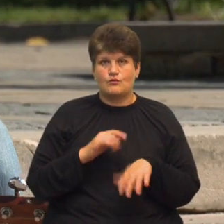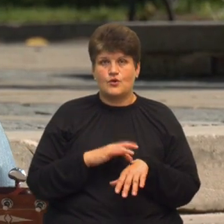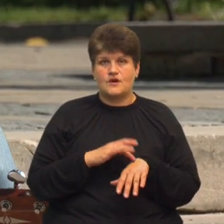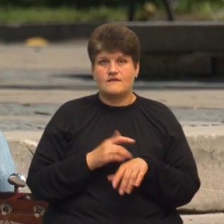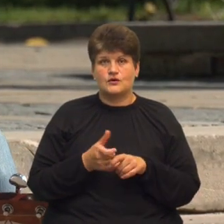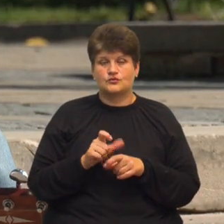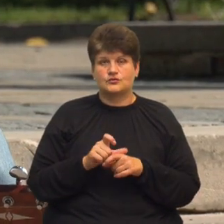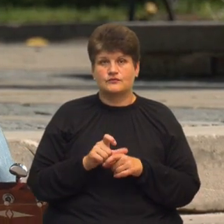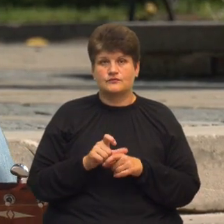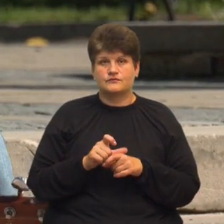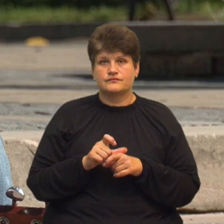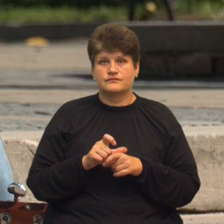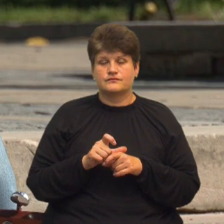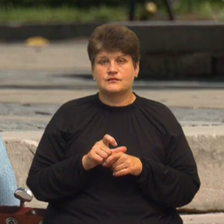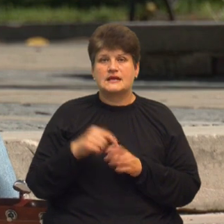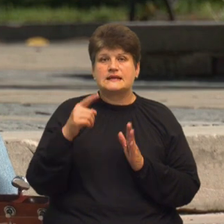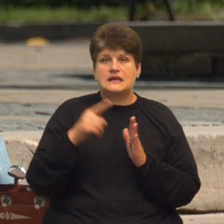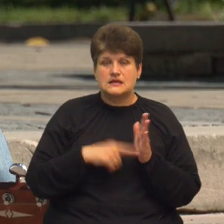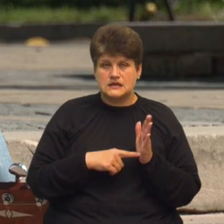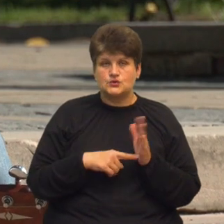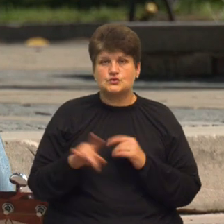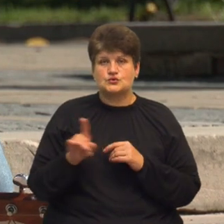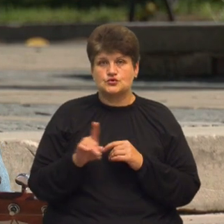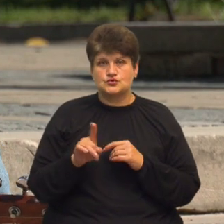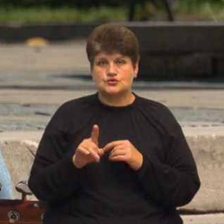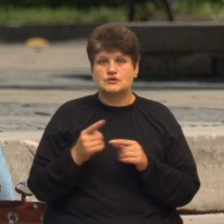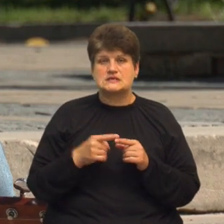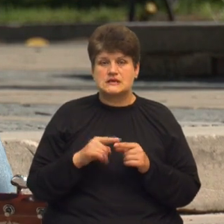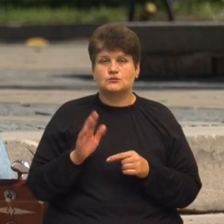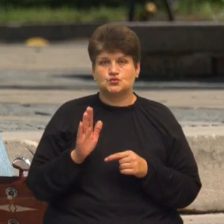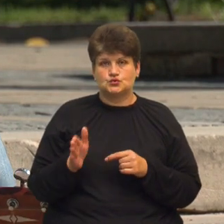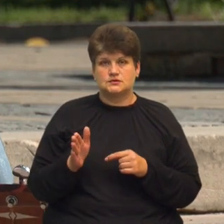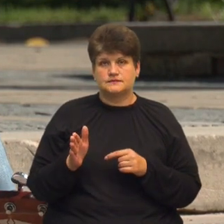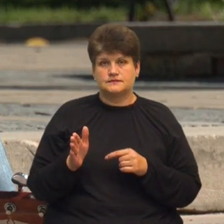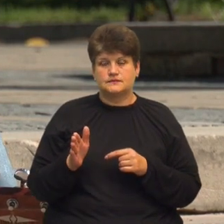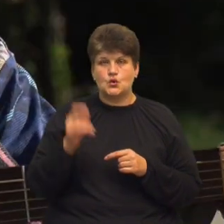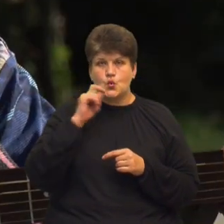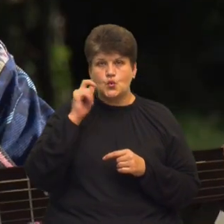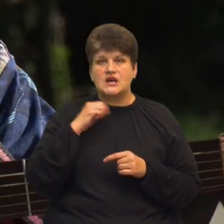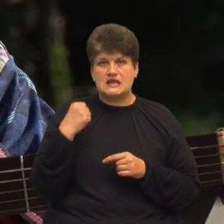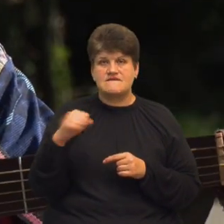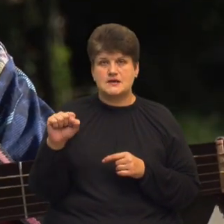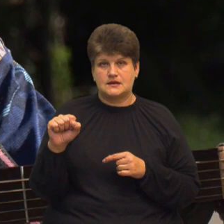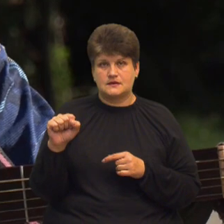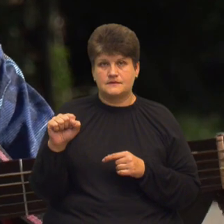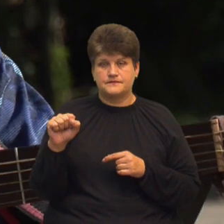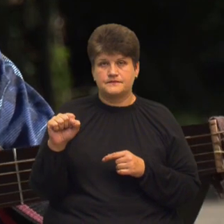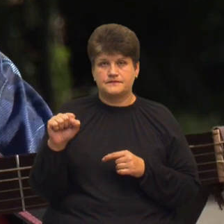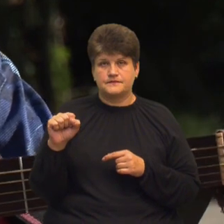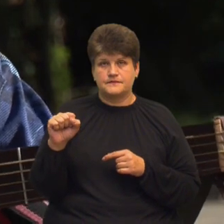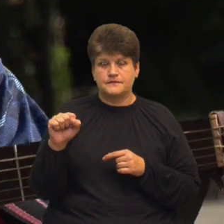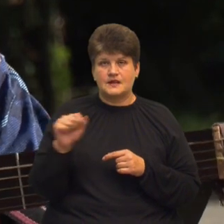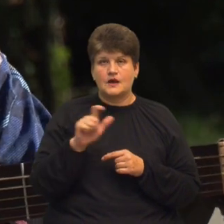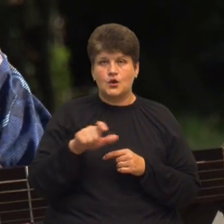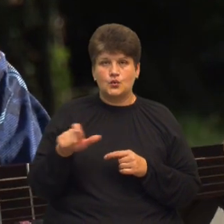Вірю, вболіваю і сподіваюся, що це буде. Україна виграє. Ці важкі ціши я людям